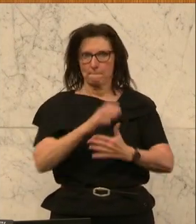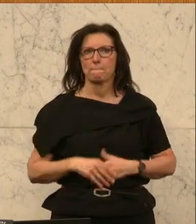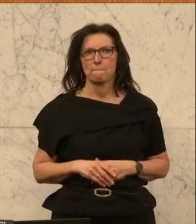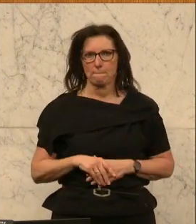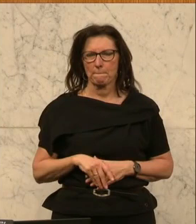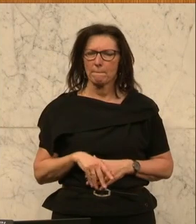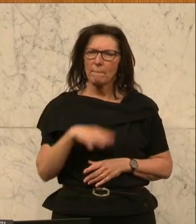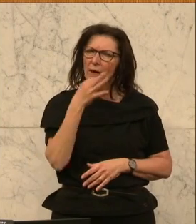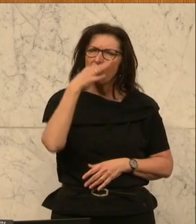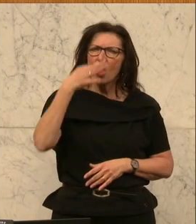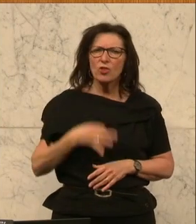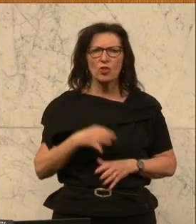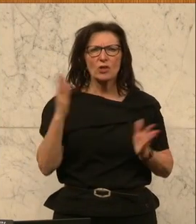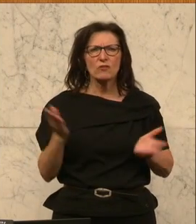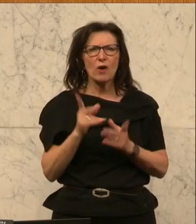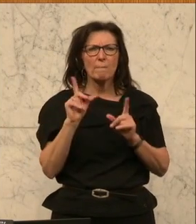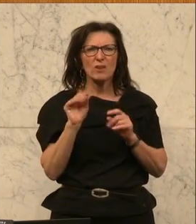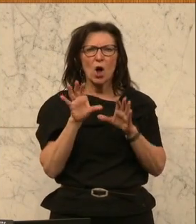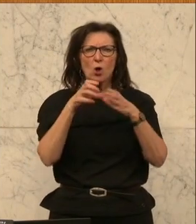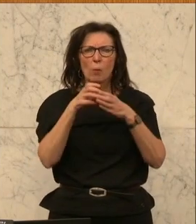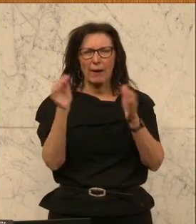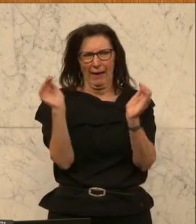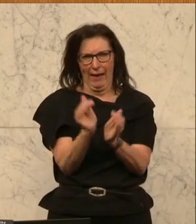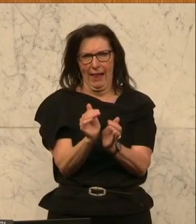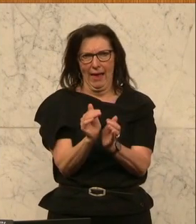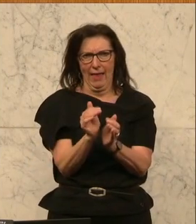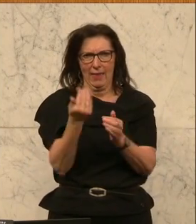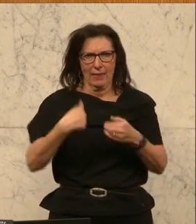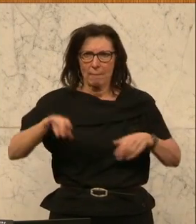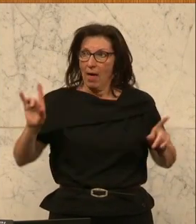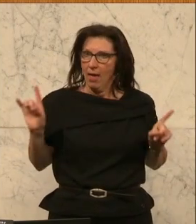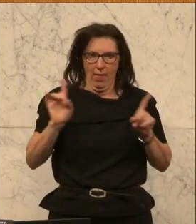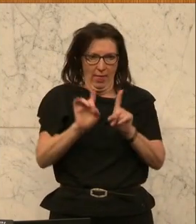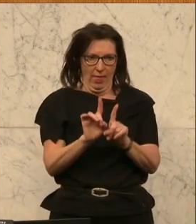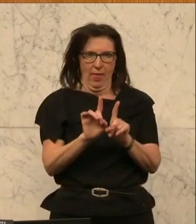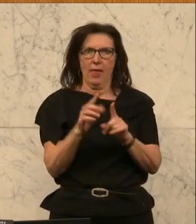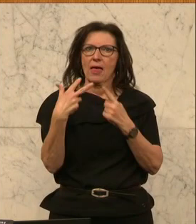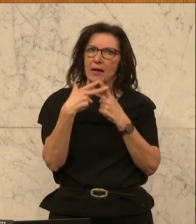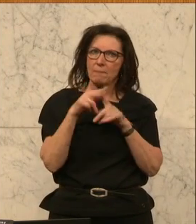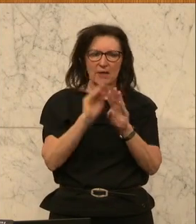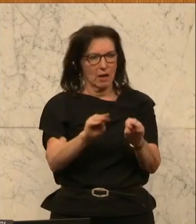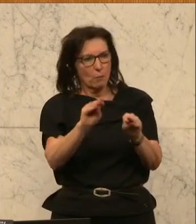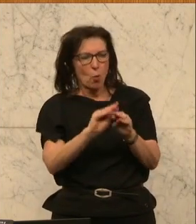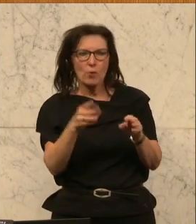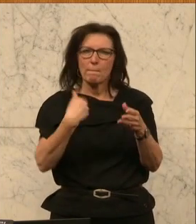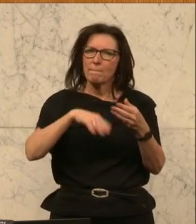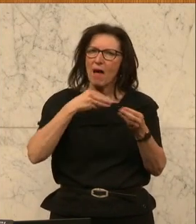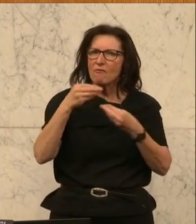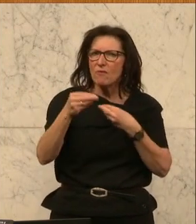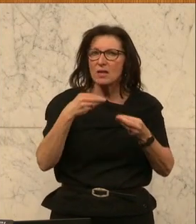Zweitens, Deutschförderung braucht kleinere Gruppen, mehr Teamteaching, mehr Flexibilität, individuelle Förderung. Auch dafür gibt es